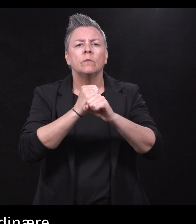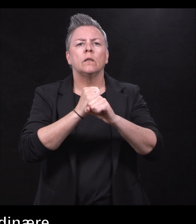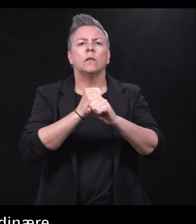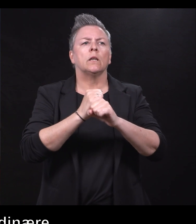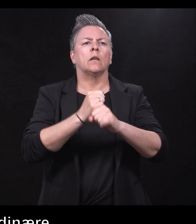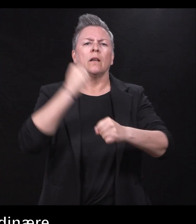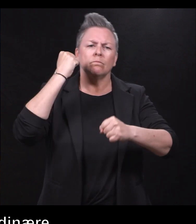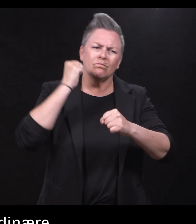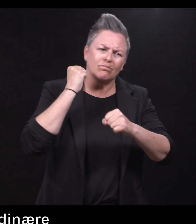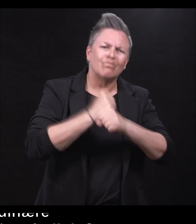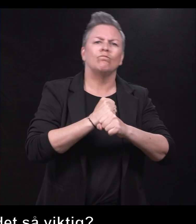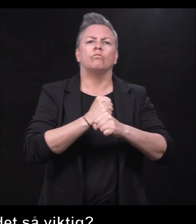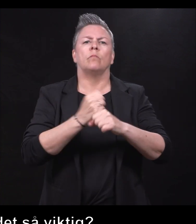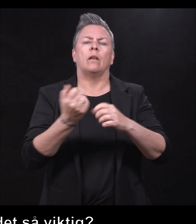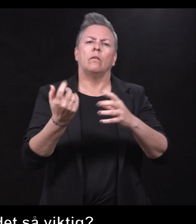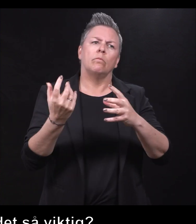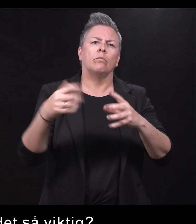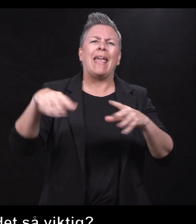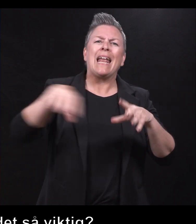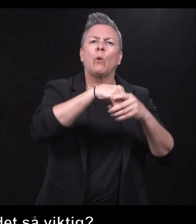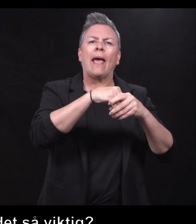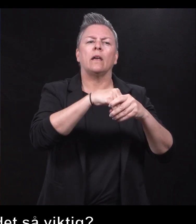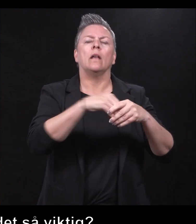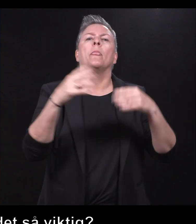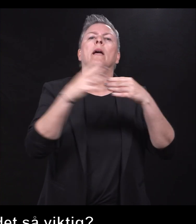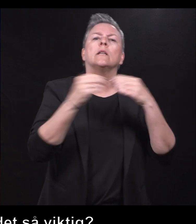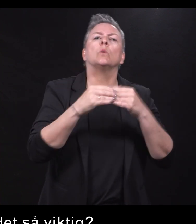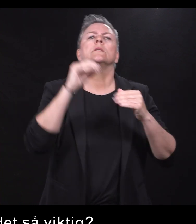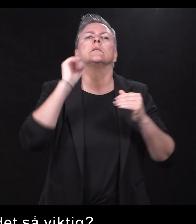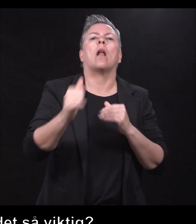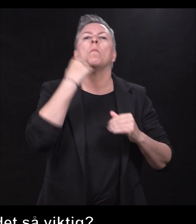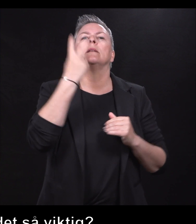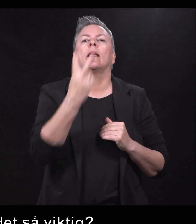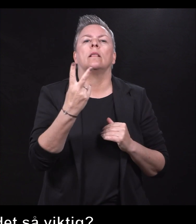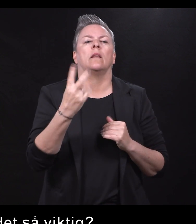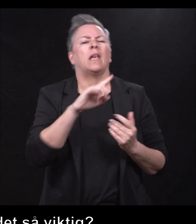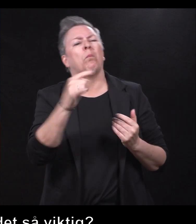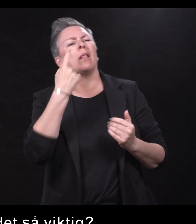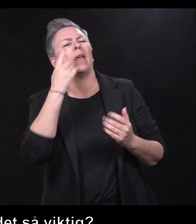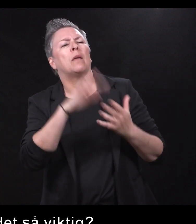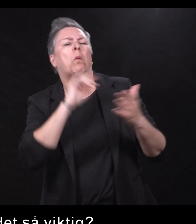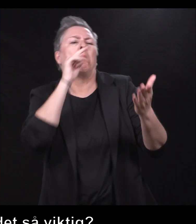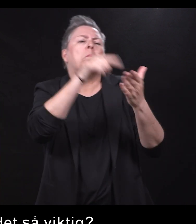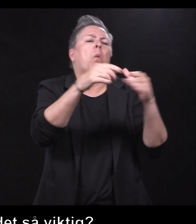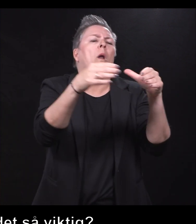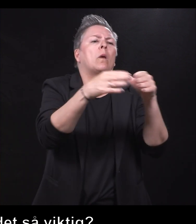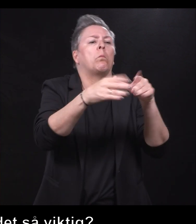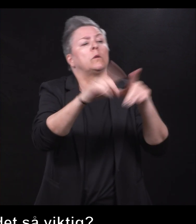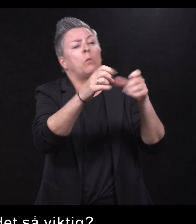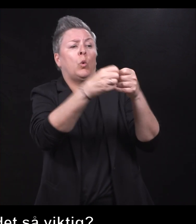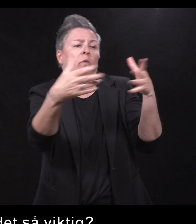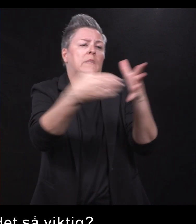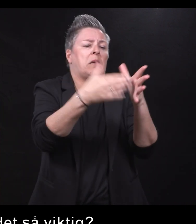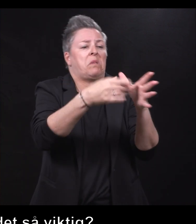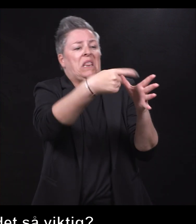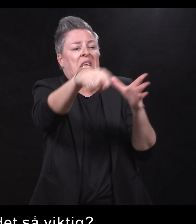inkludering og at ressursene skal bli sett. at man ikke bare tenker på målgruppen som en utviklingshemming som en